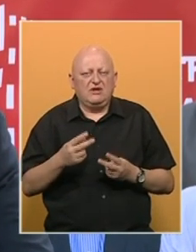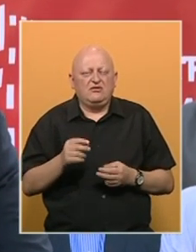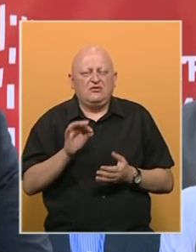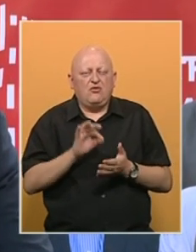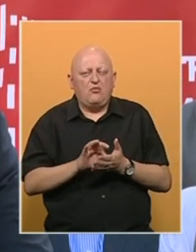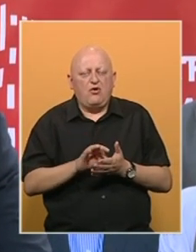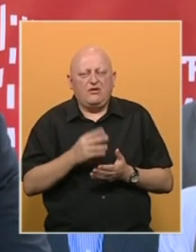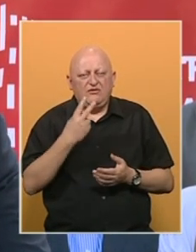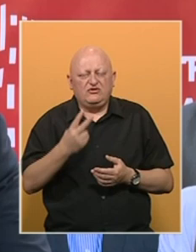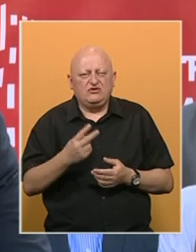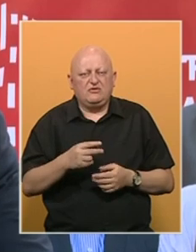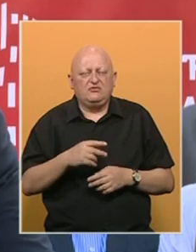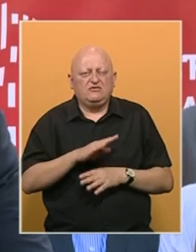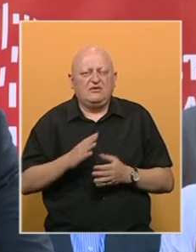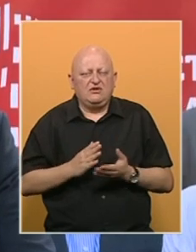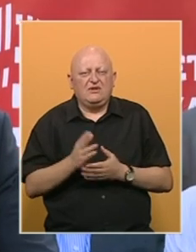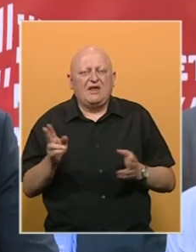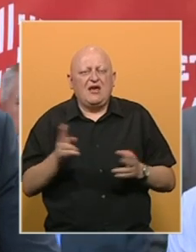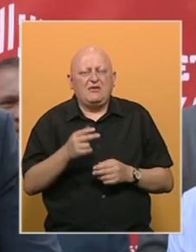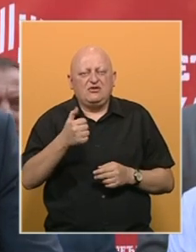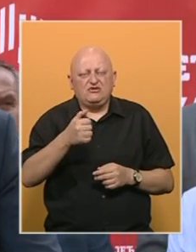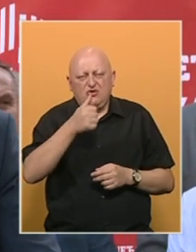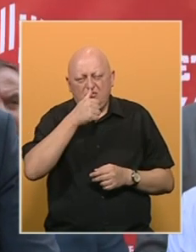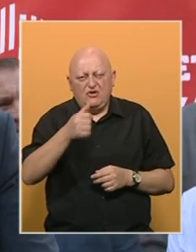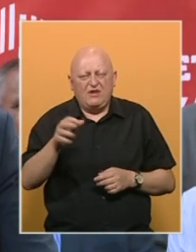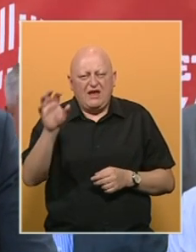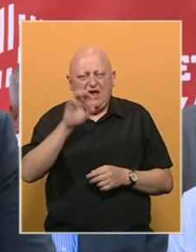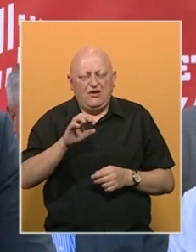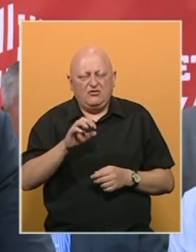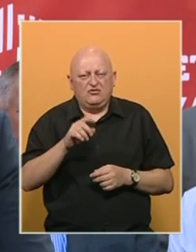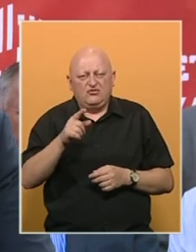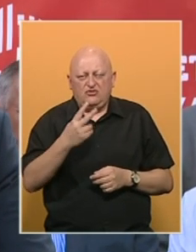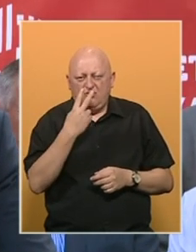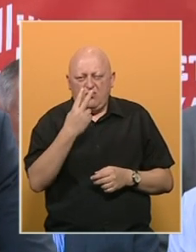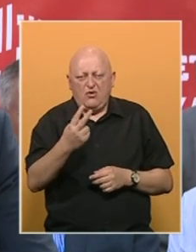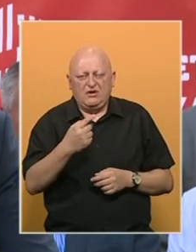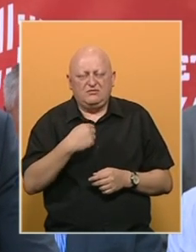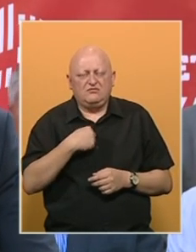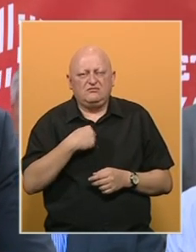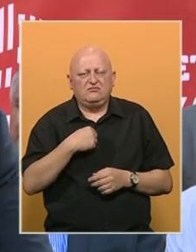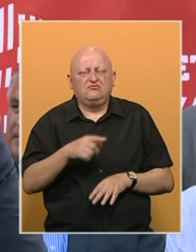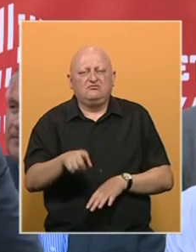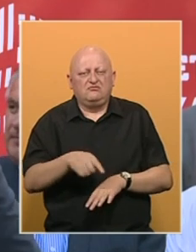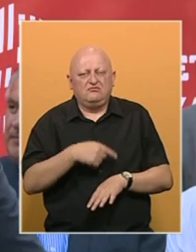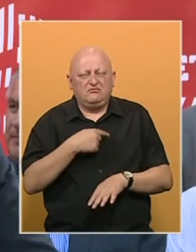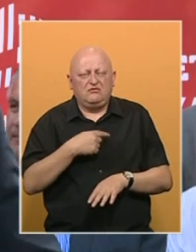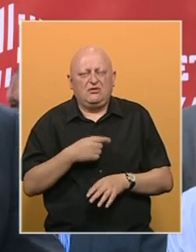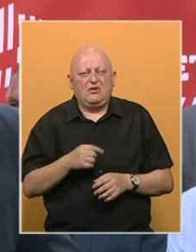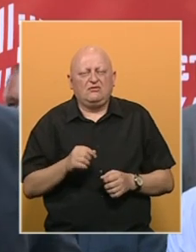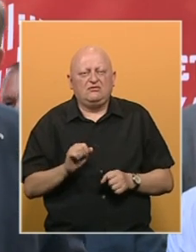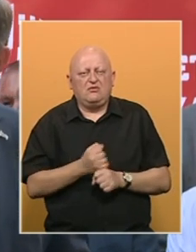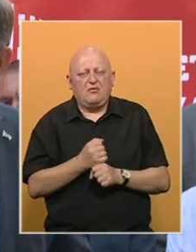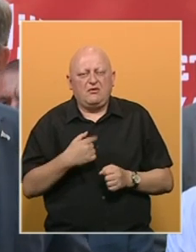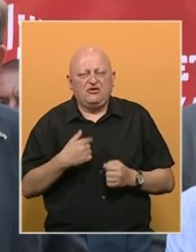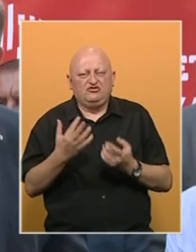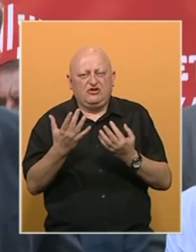eficijenta vidjet ćemo, ali u svakom slučaju najmanje 100 miliona evra ide Republice Srpskoj. I u tom pogledu mi ćemo nastaviti dalje da konsolidujemo naše